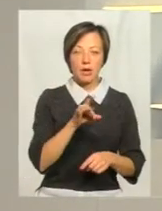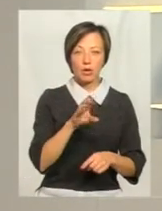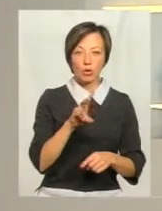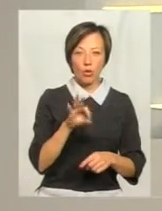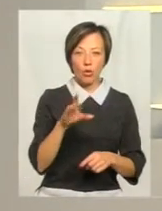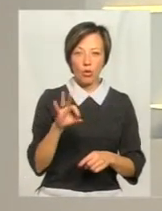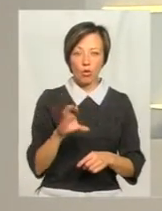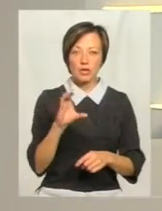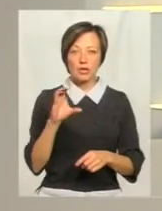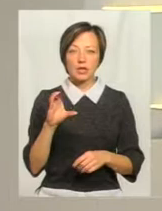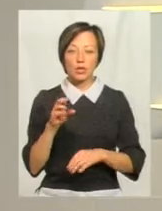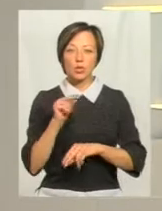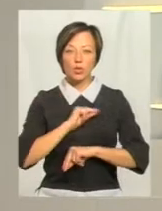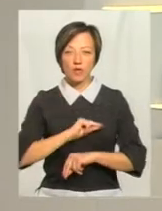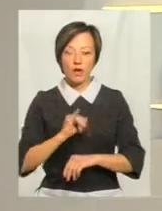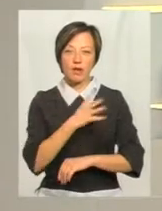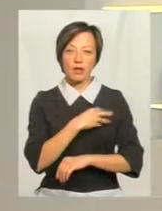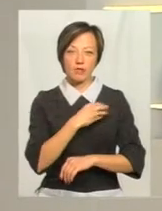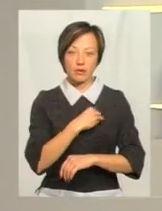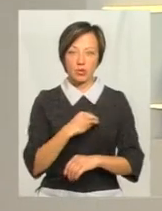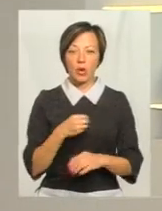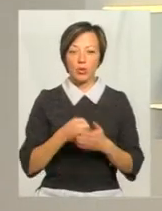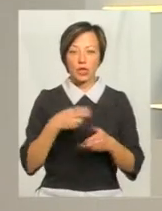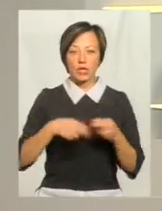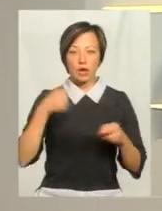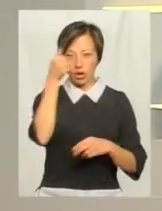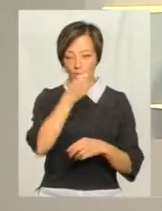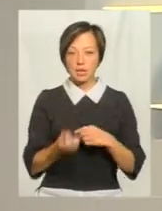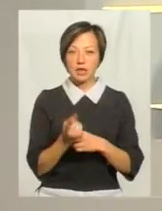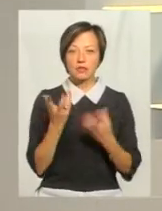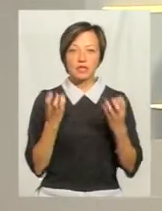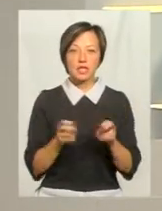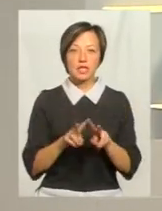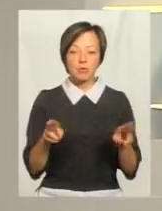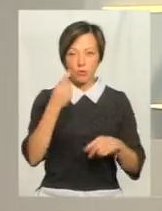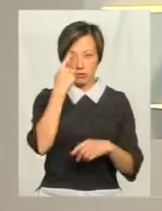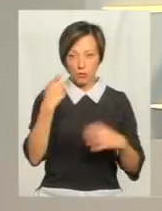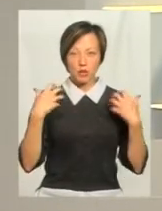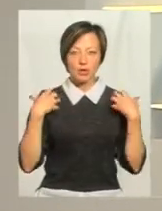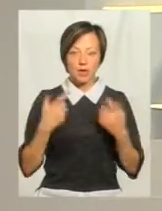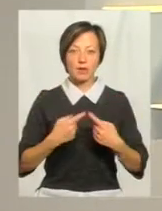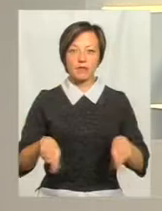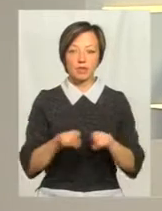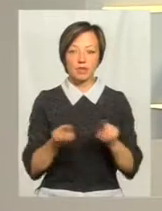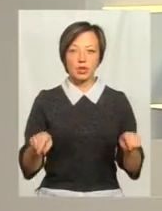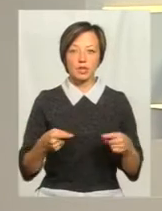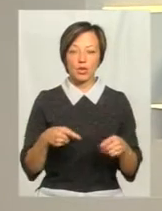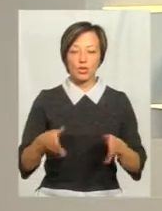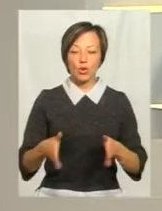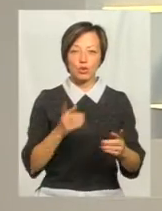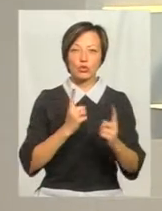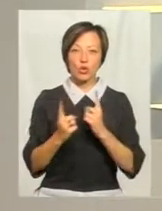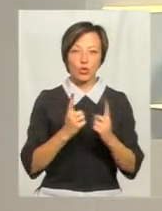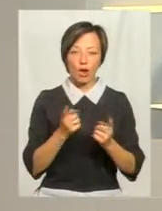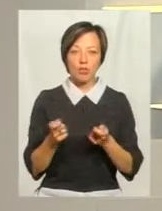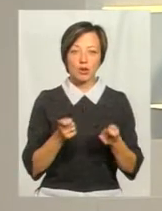і Січових Стрільців, на Трудовій і на Львівському. А до кінця року з'являться ще стільки ж. Про це повідомив начальник відділу з Організації дорожнього руху